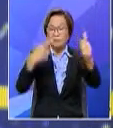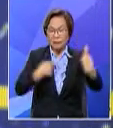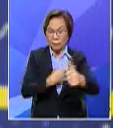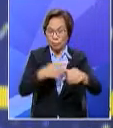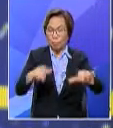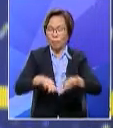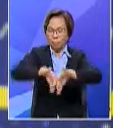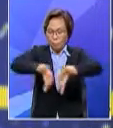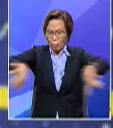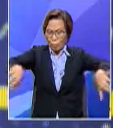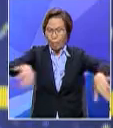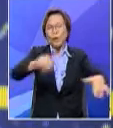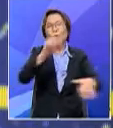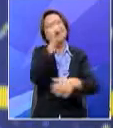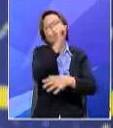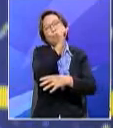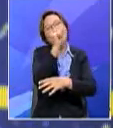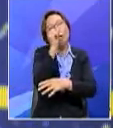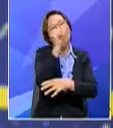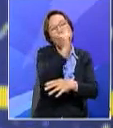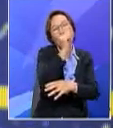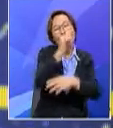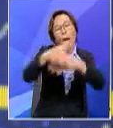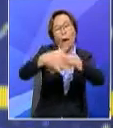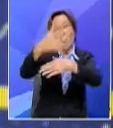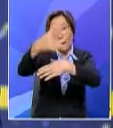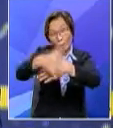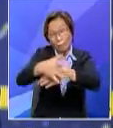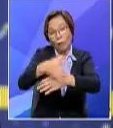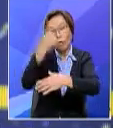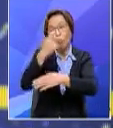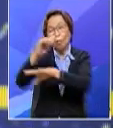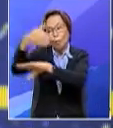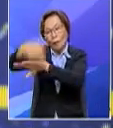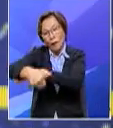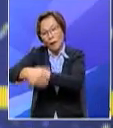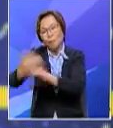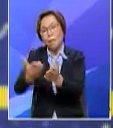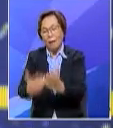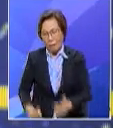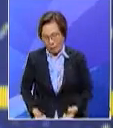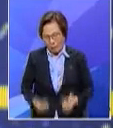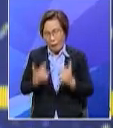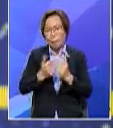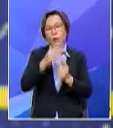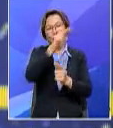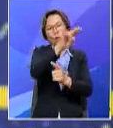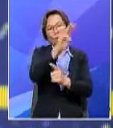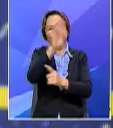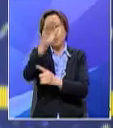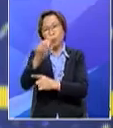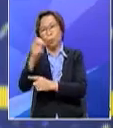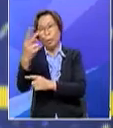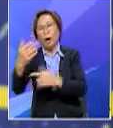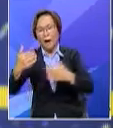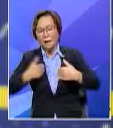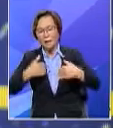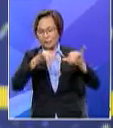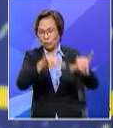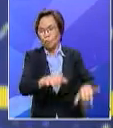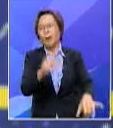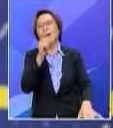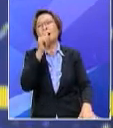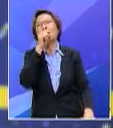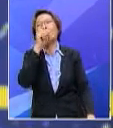segmen persembahan sebagai contoh kita rakamkan lebih awal untuk malam siaran langsung pada 27 hari bulan hanya yang ada di situ hanya